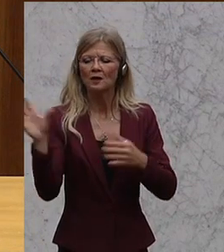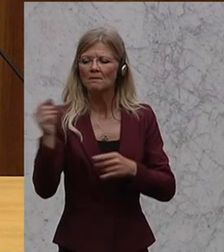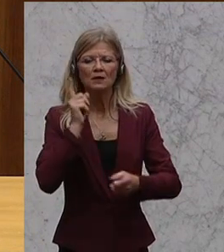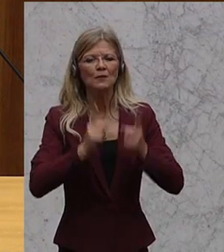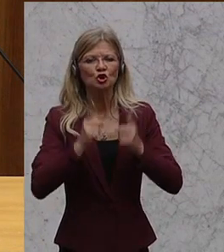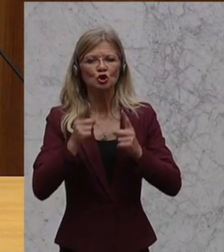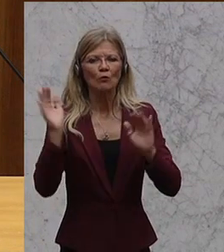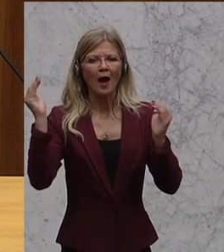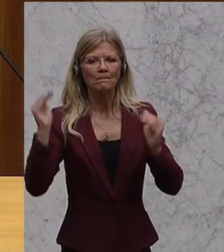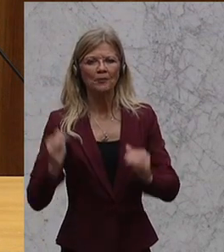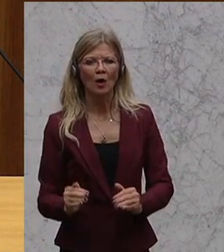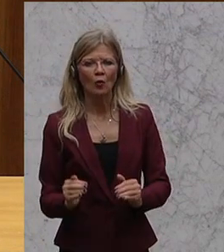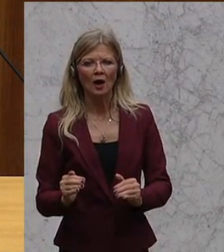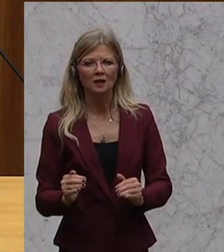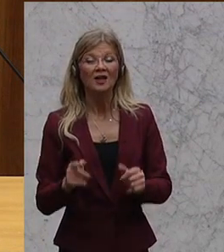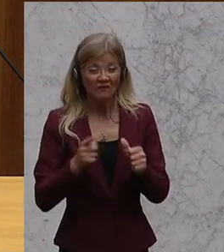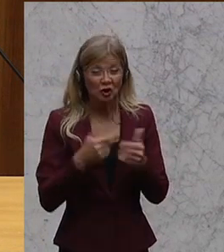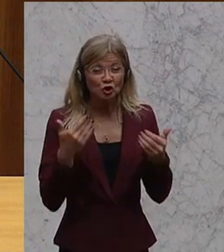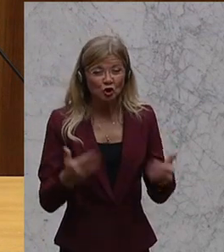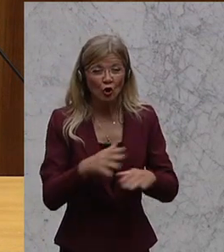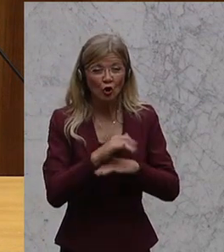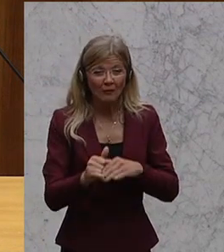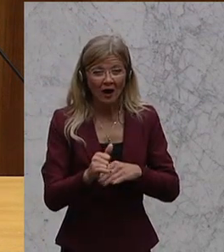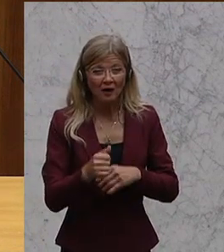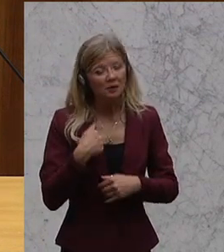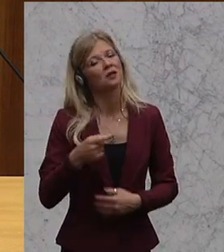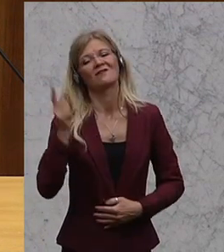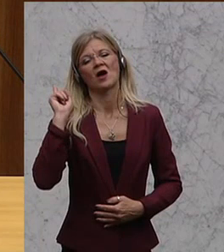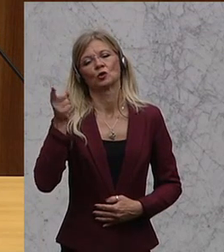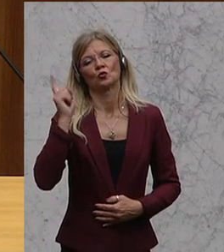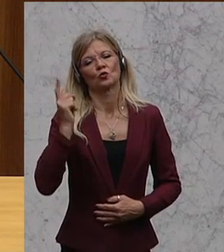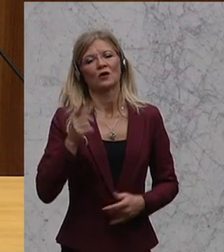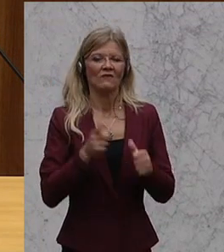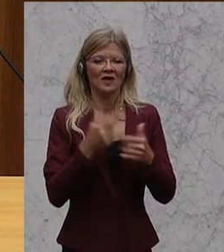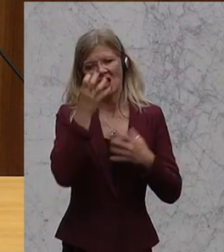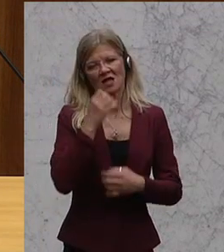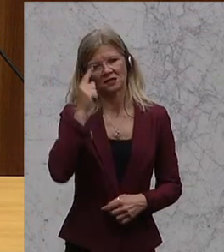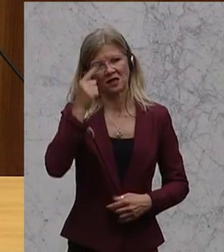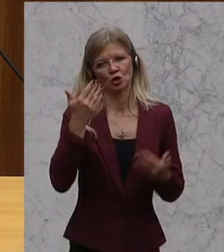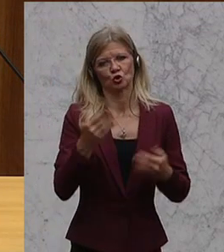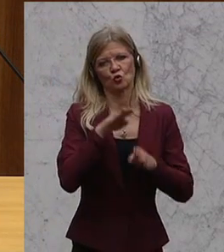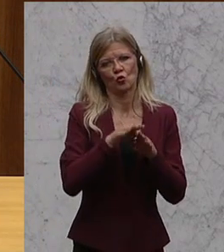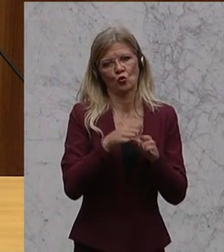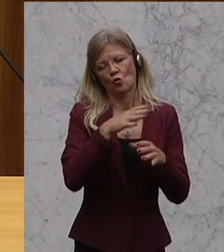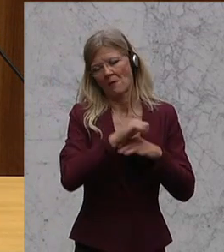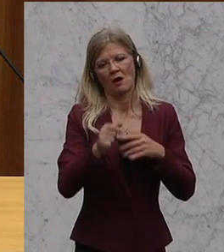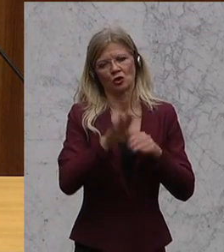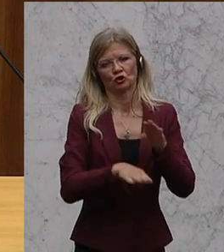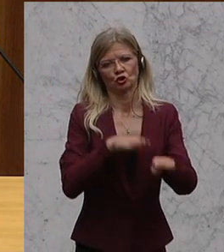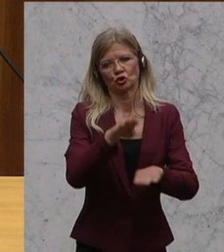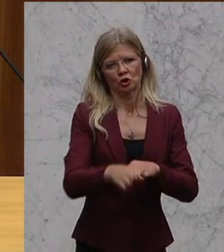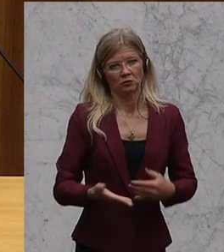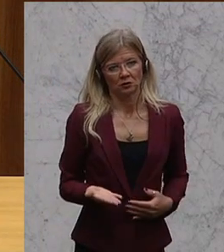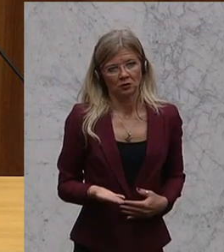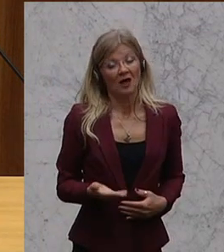möchte ich alle warnen, solche Schritte ernsthaft anzudenken, weil das schaut dann so aus, als